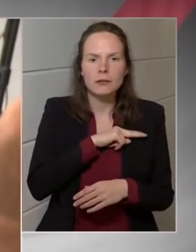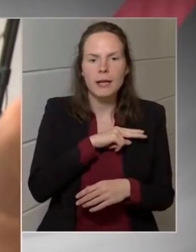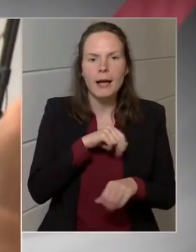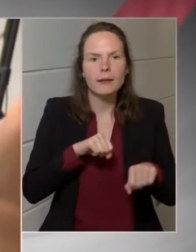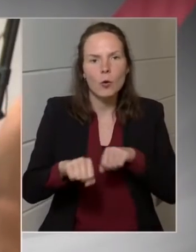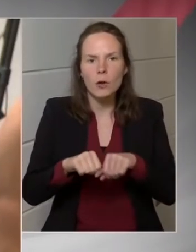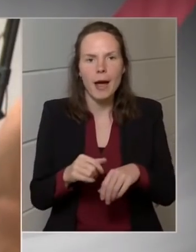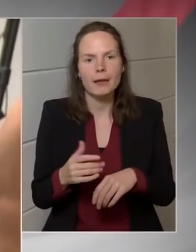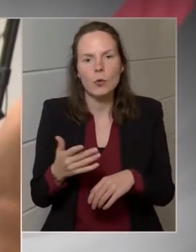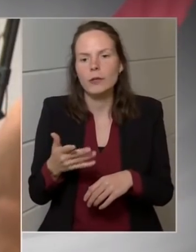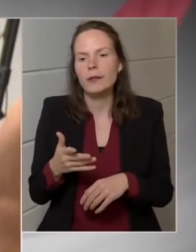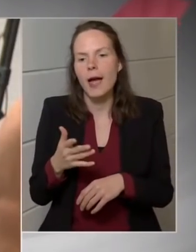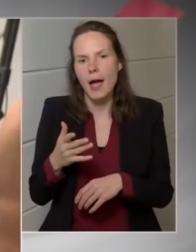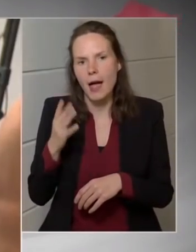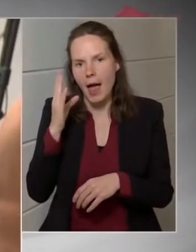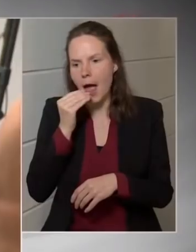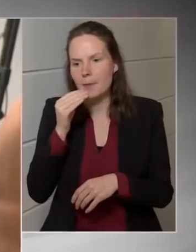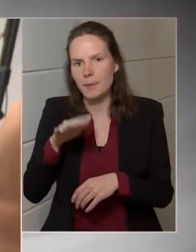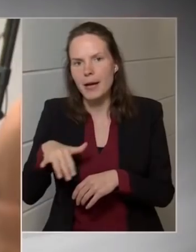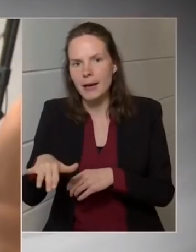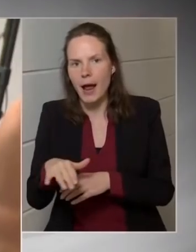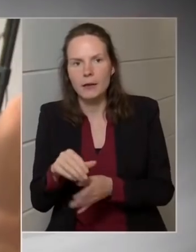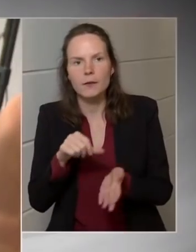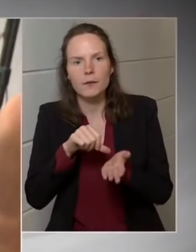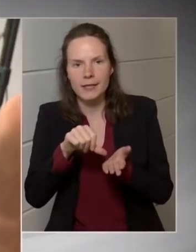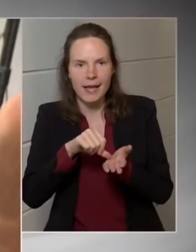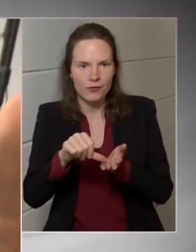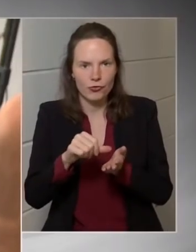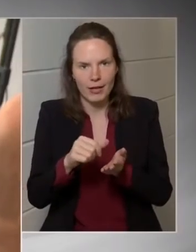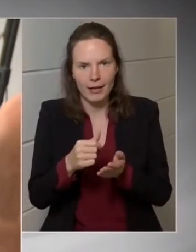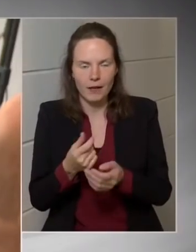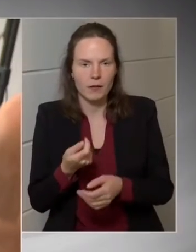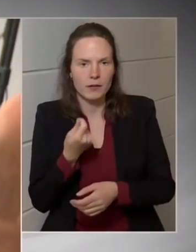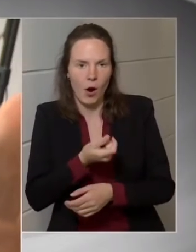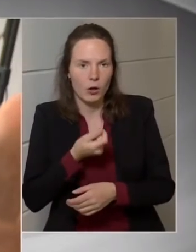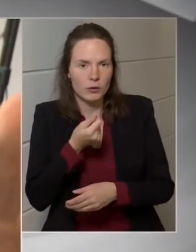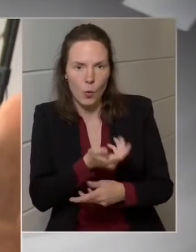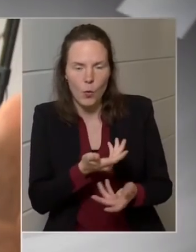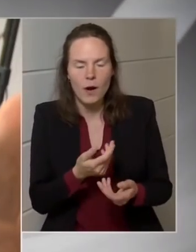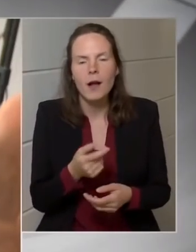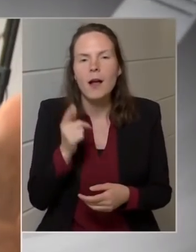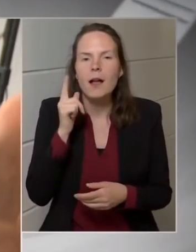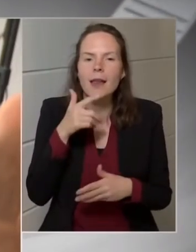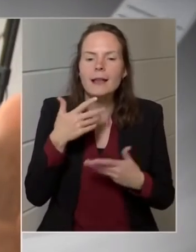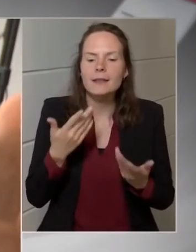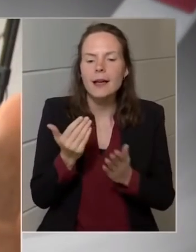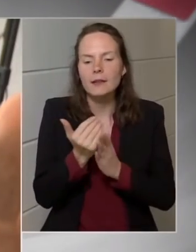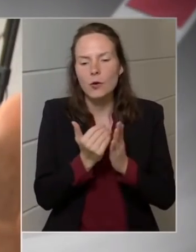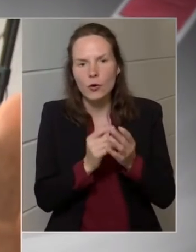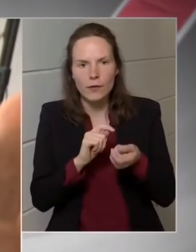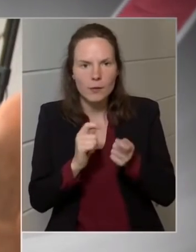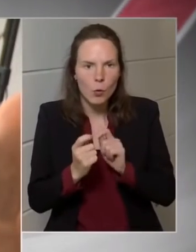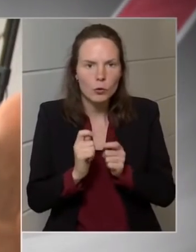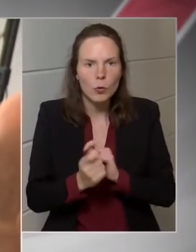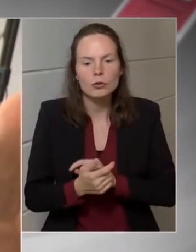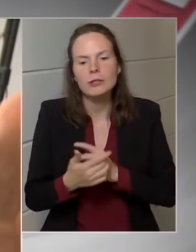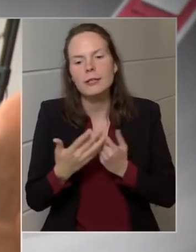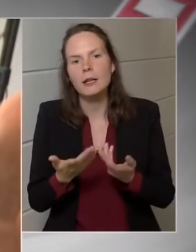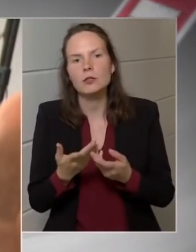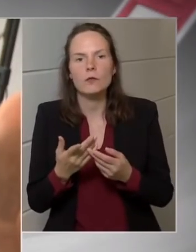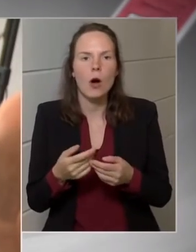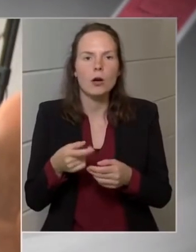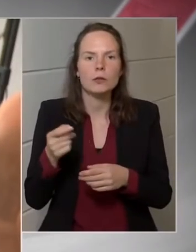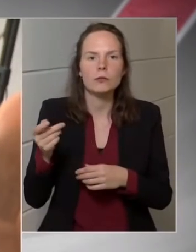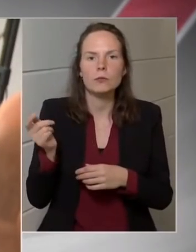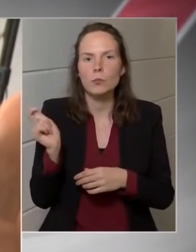végül is a fogyasztók, az emberek fogják megfizetni. A kérdésem, hogy hogyan tudja garantálni a kormány, hogy ne